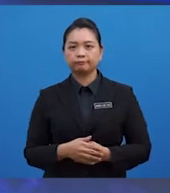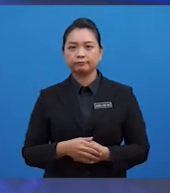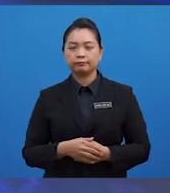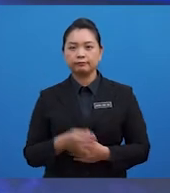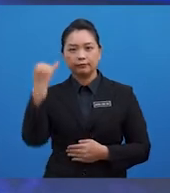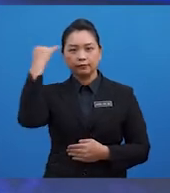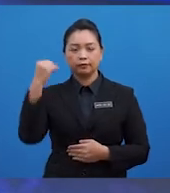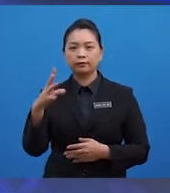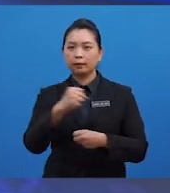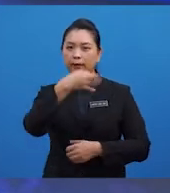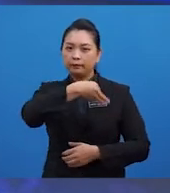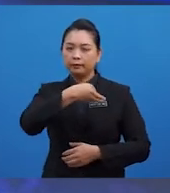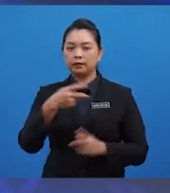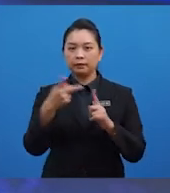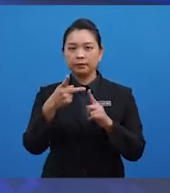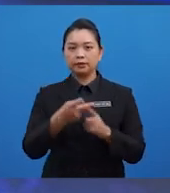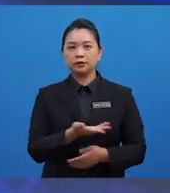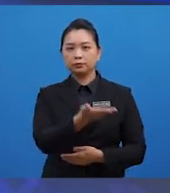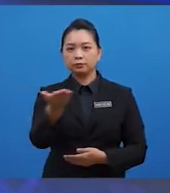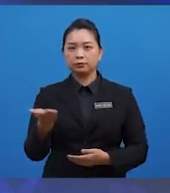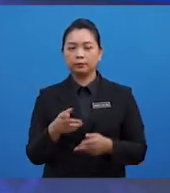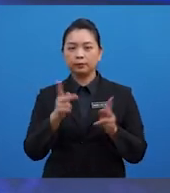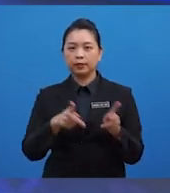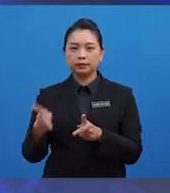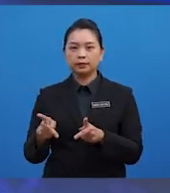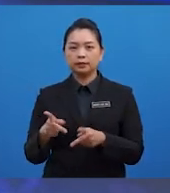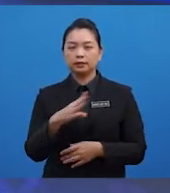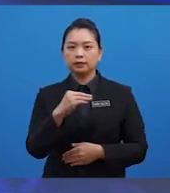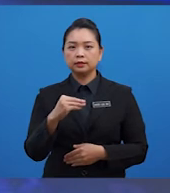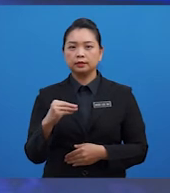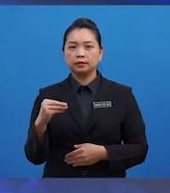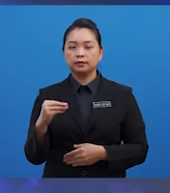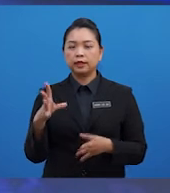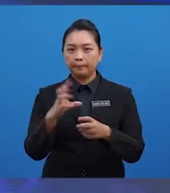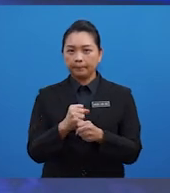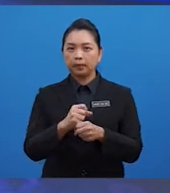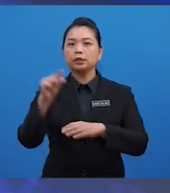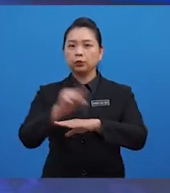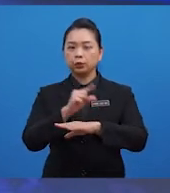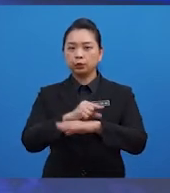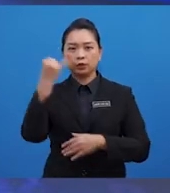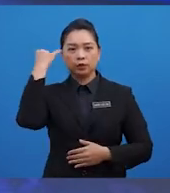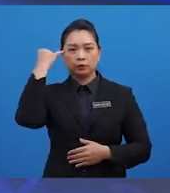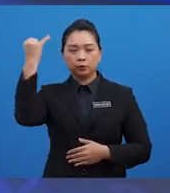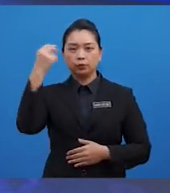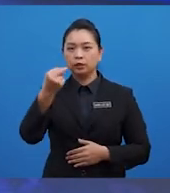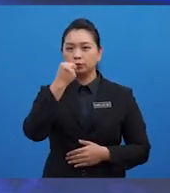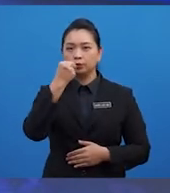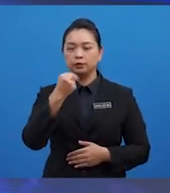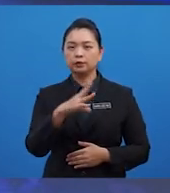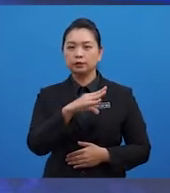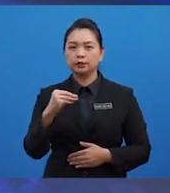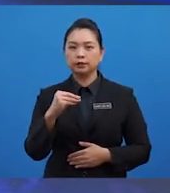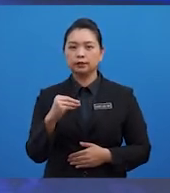ilmu ini bermanfaat kepada para pelajar dan dapat diaplikasikan ilmu nutrien ini